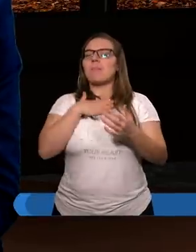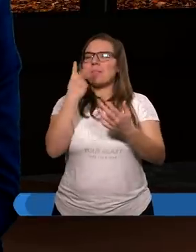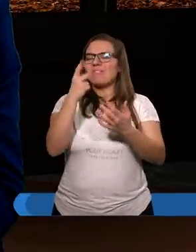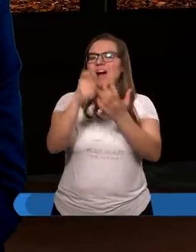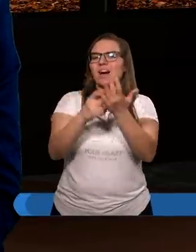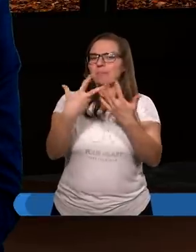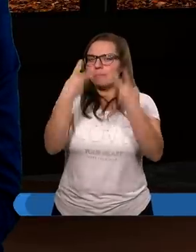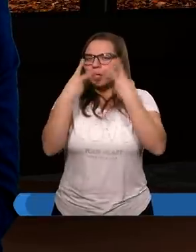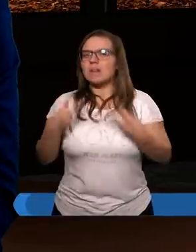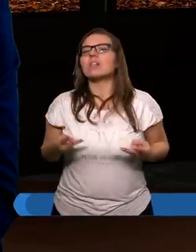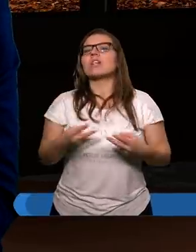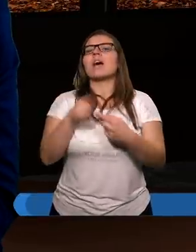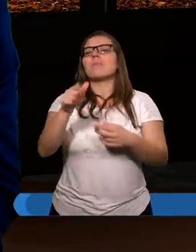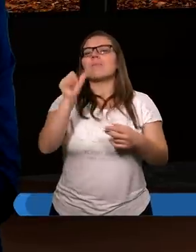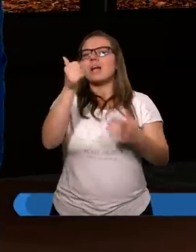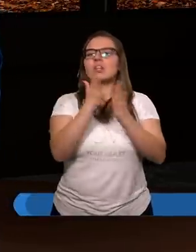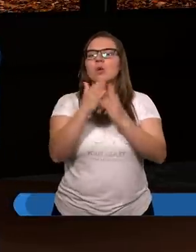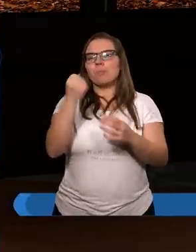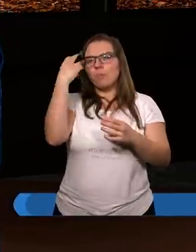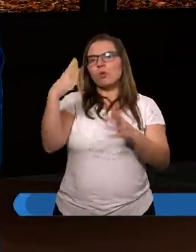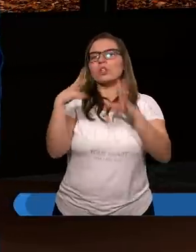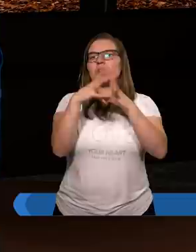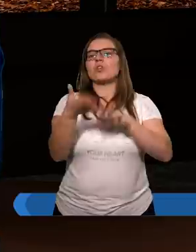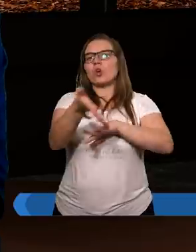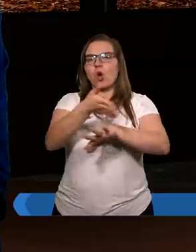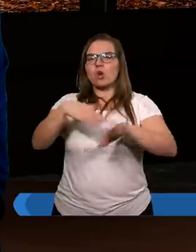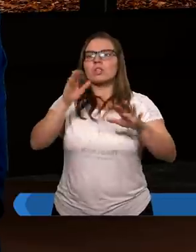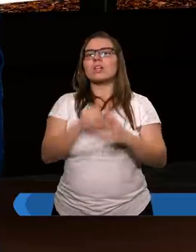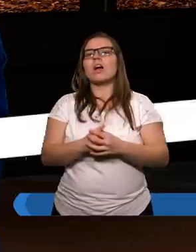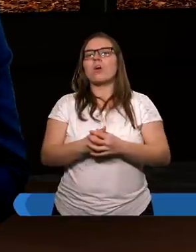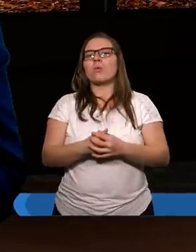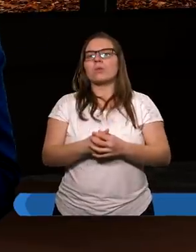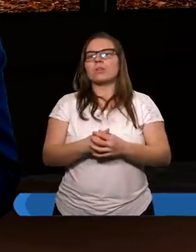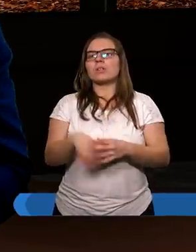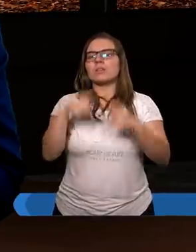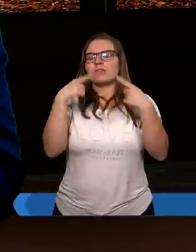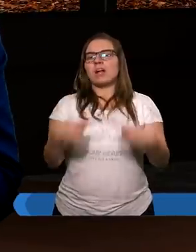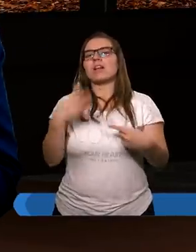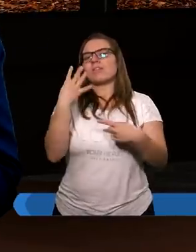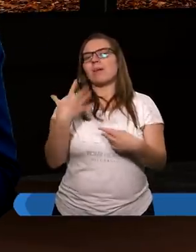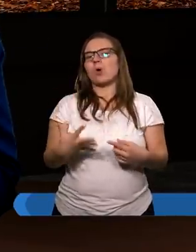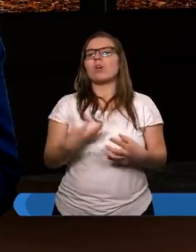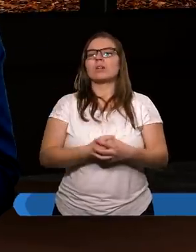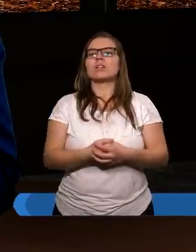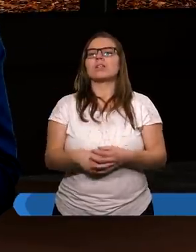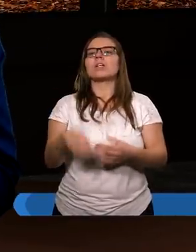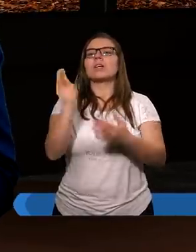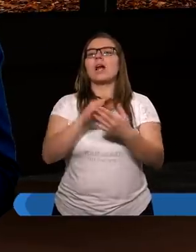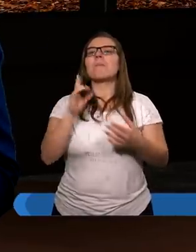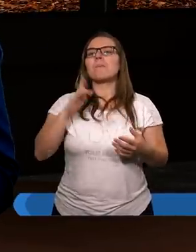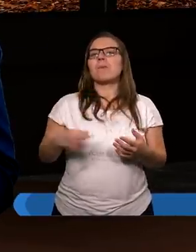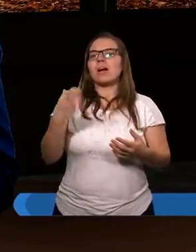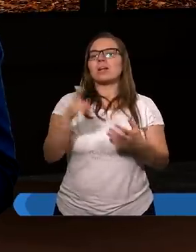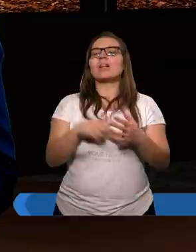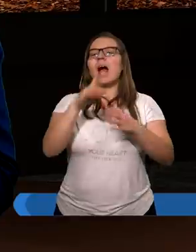fragmenty przeczytać z Piątej Księgi Mojżeszowej, dziesiątego rozdziału, wersety czwartej i piąty. A napisał